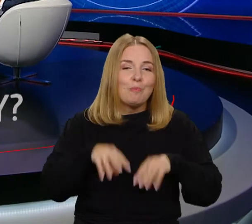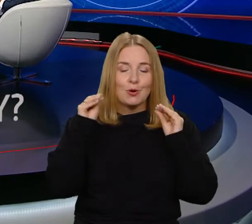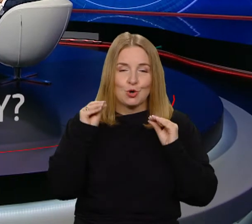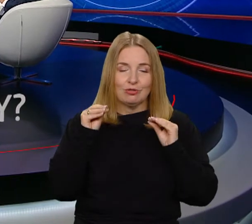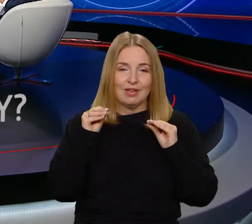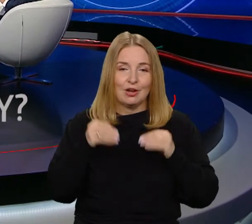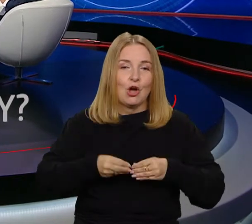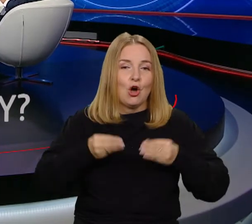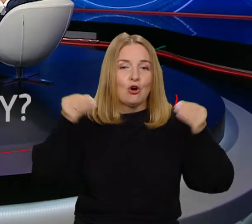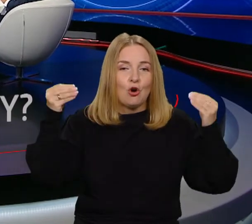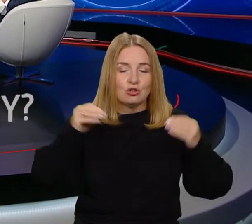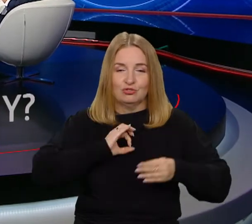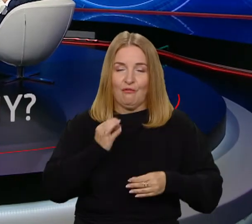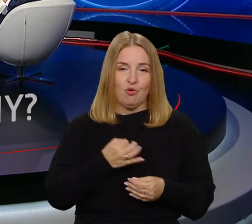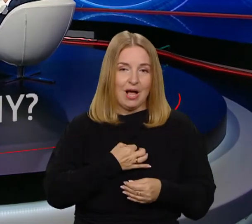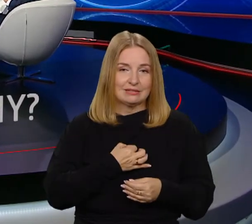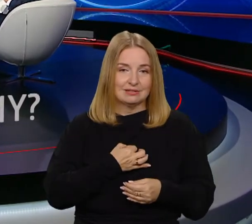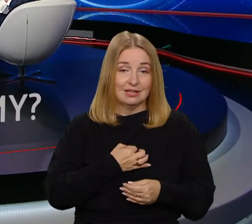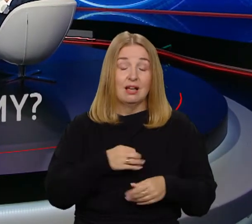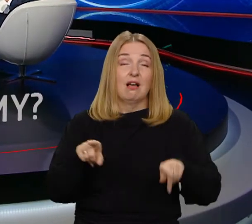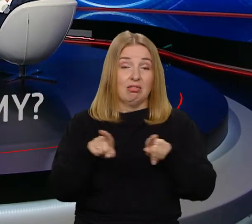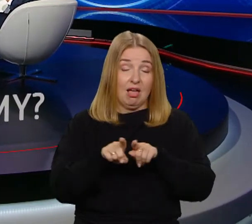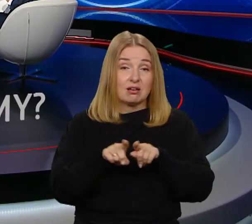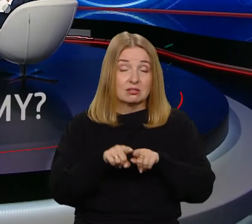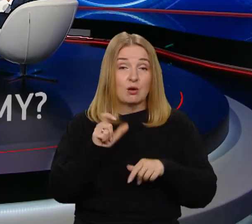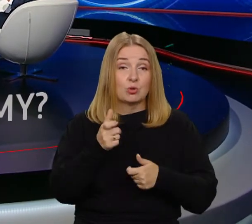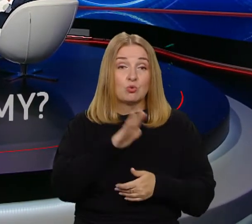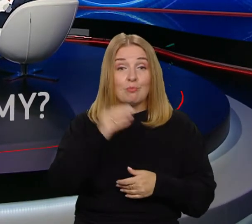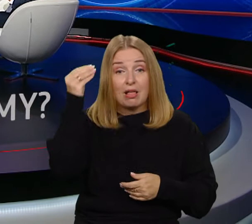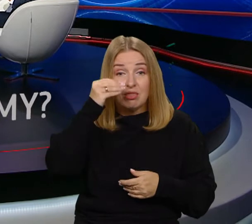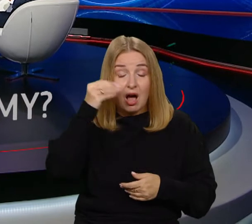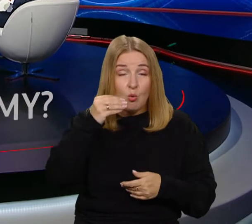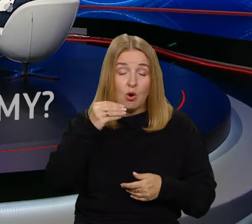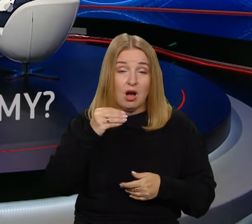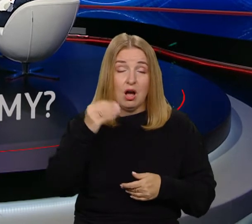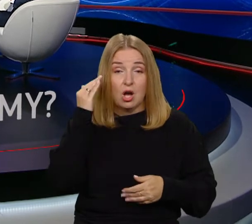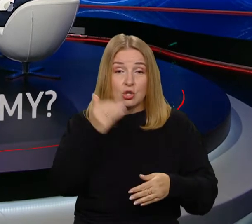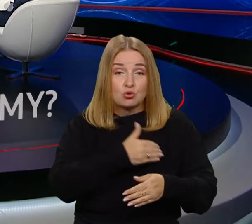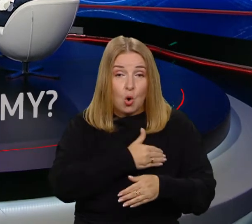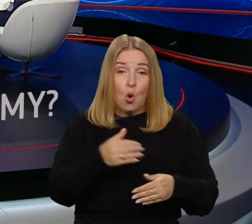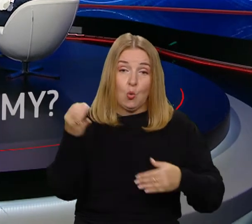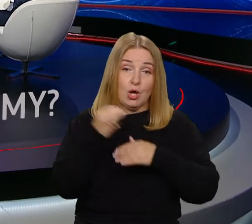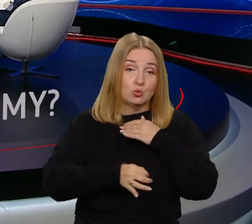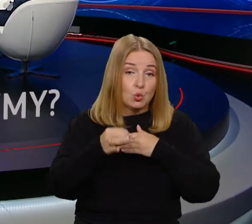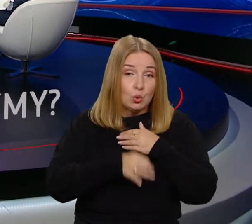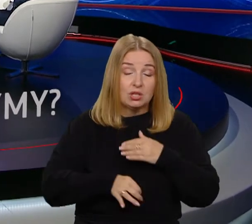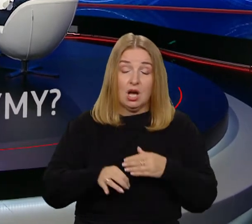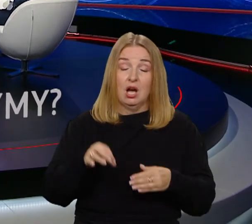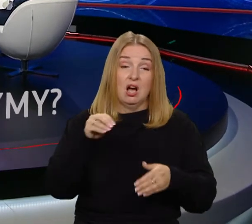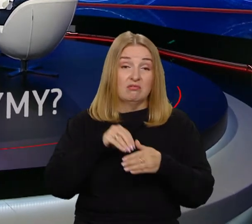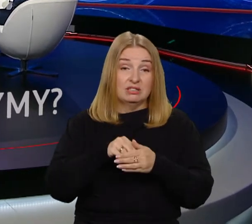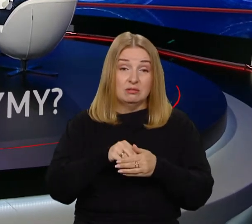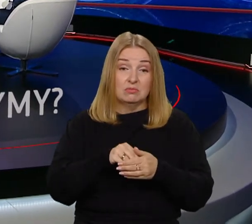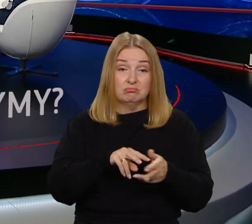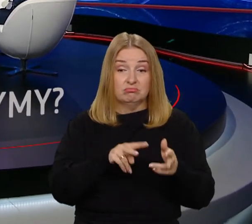to, czego się nauczysz w szkole, bo oczywiście chodzi nam o motywację, przede wszystkim szkoleń na uczelni, to się przenosi potem na